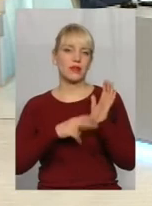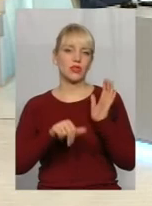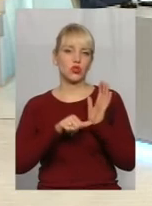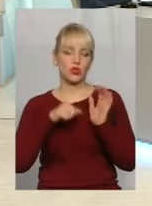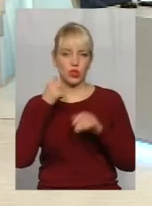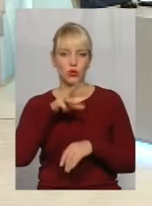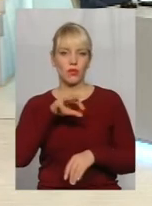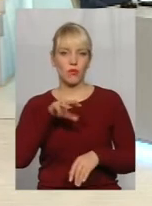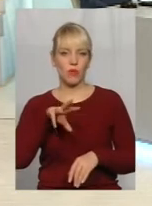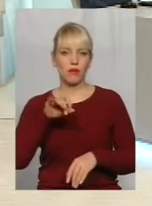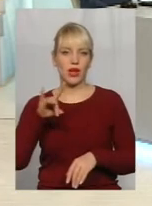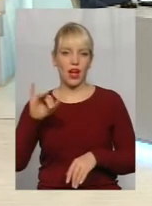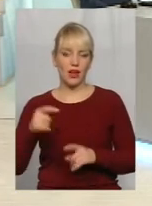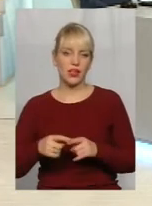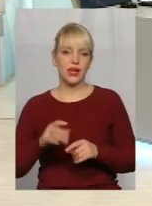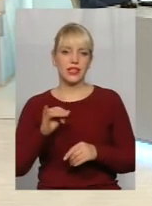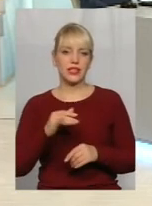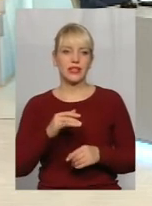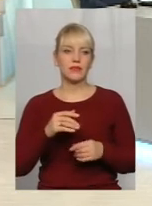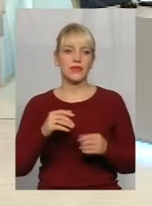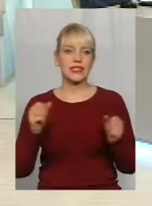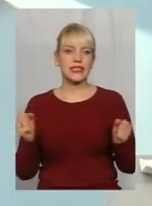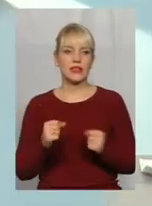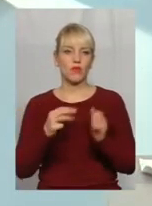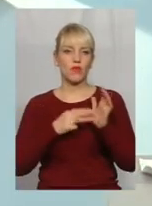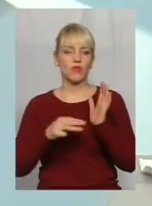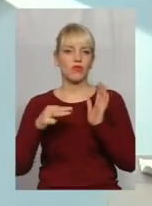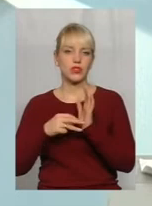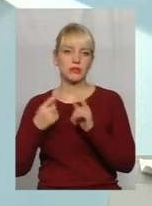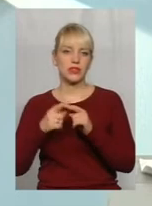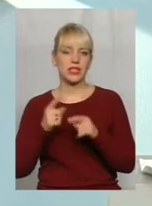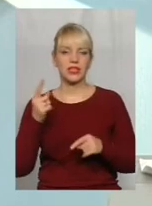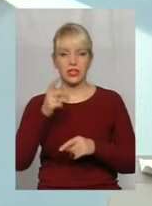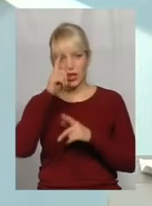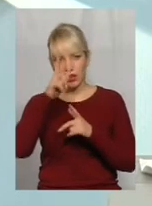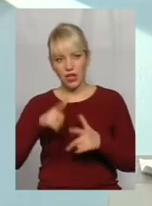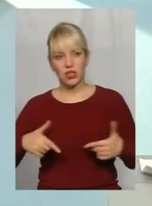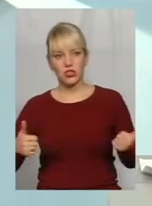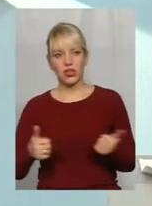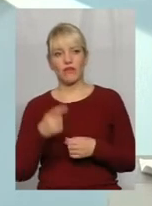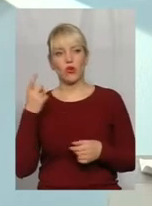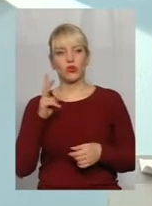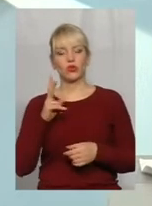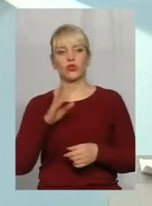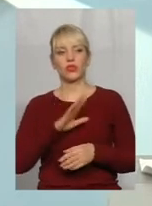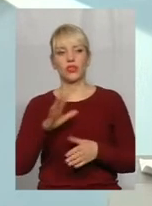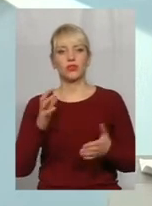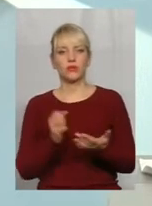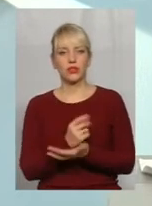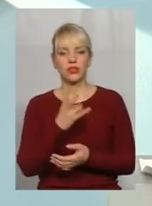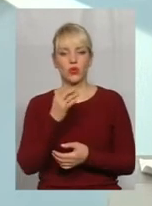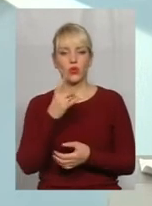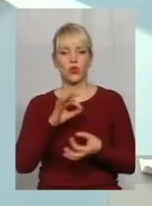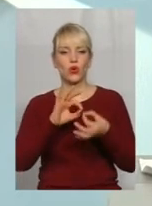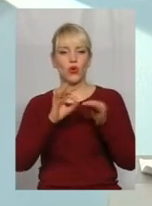і зимові ігри в Калгарі – 88. Це була єдина держава, господаря, яка не дозволила жодної олімпійської